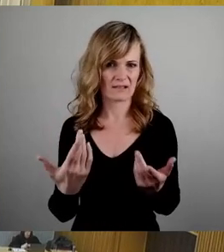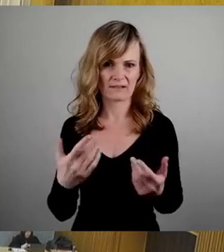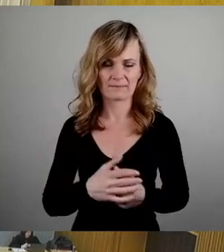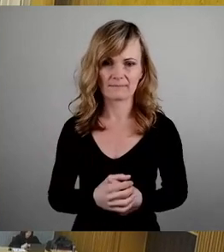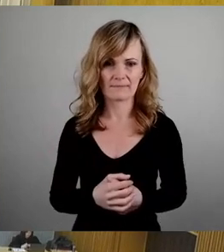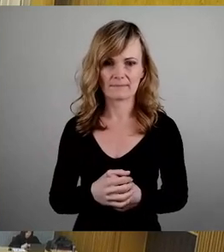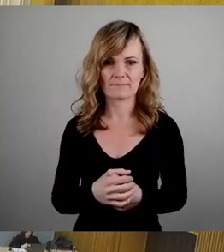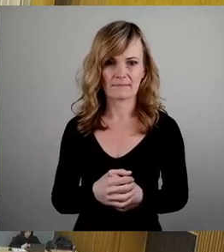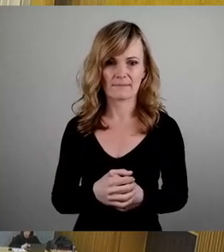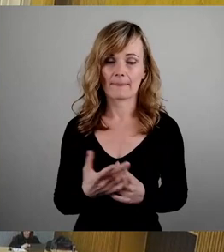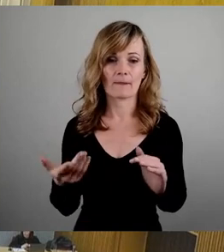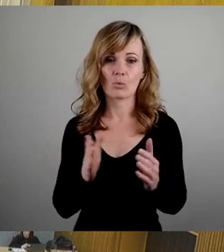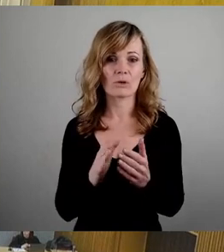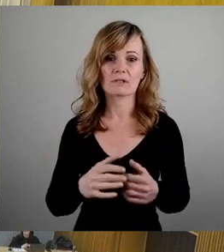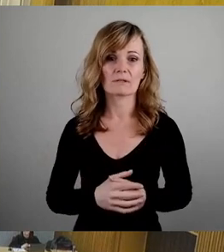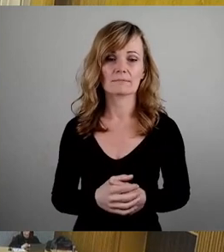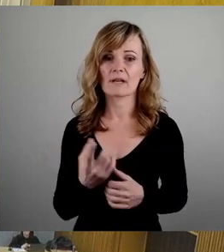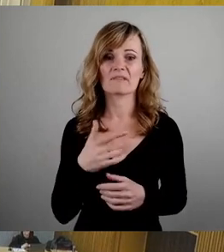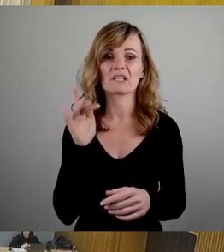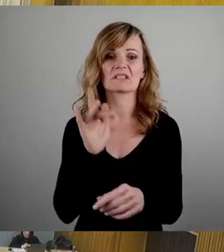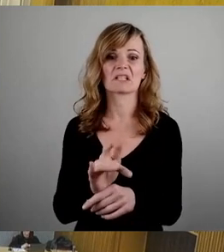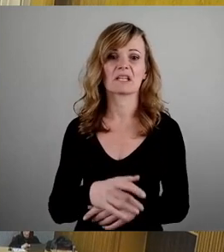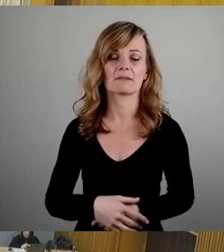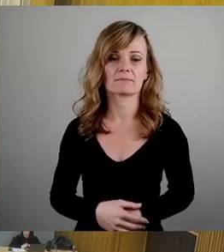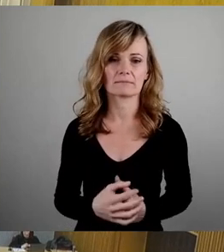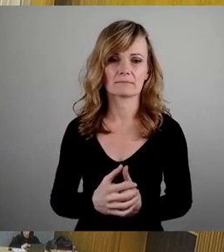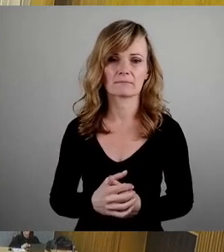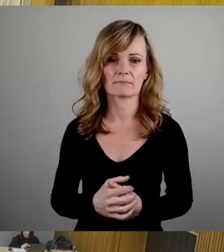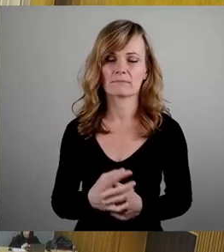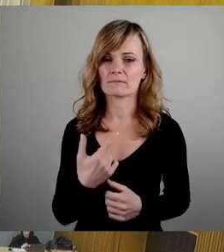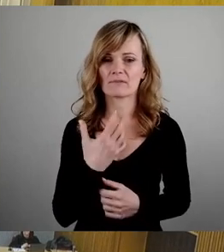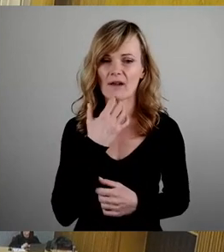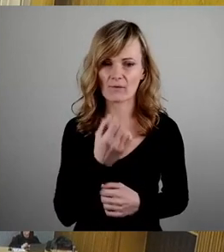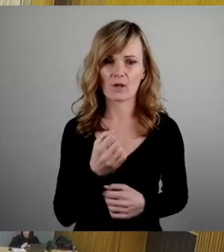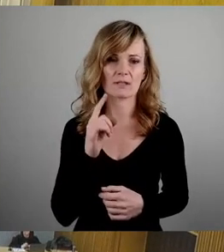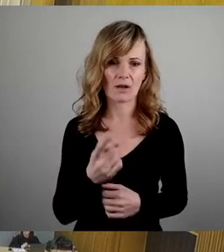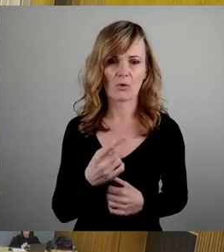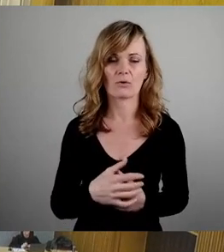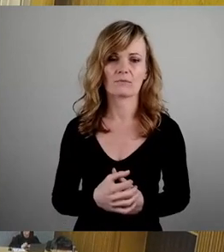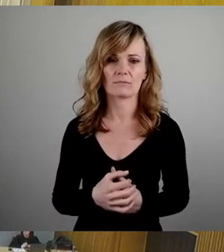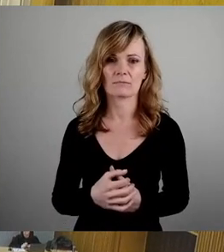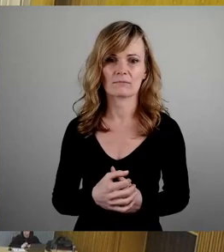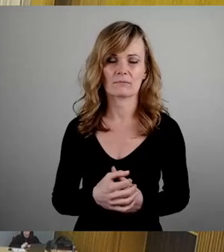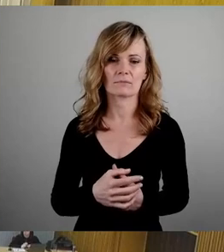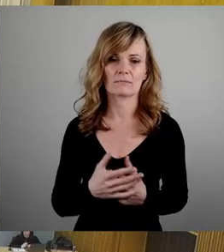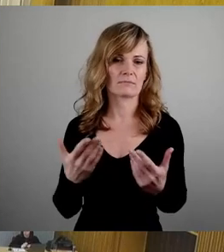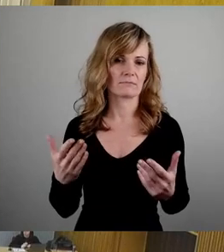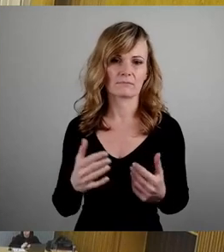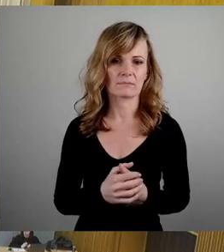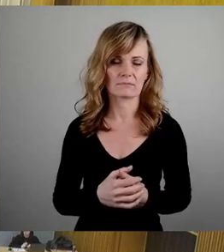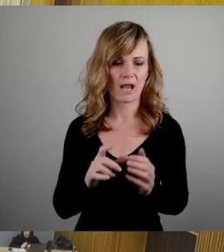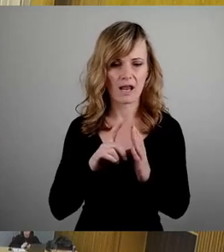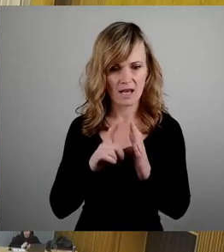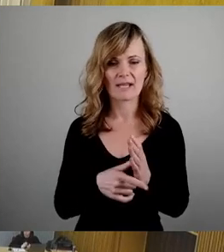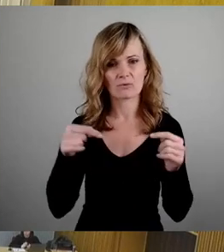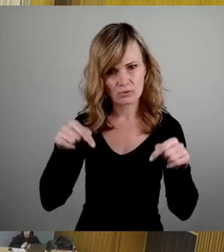Ich mache es kurz, wir sind dagegen, wir wollen auch, dass letzten Endes die Leistungen hier